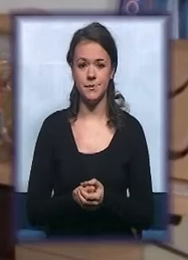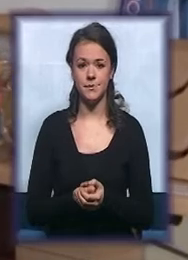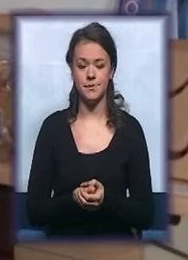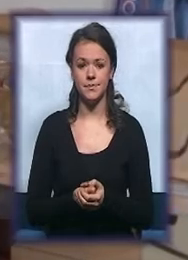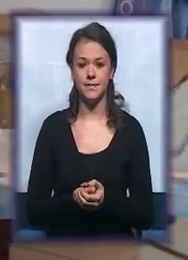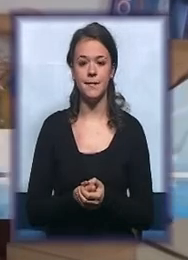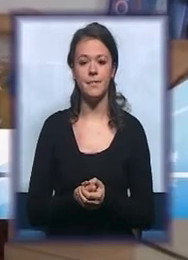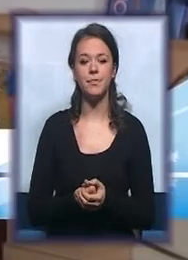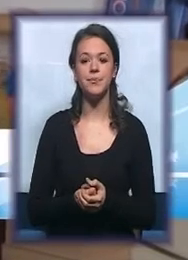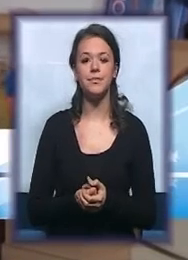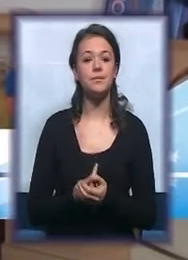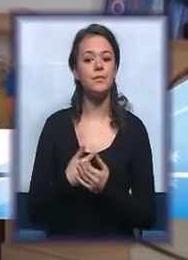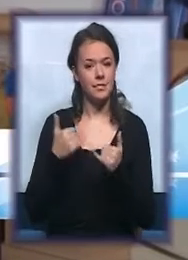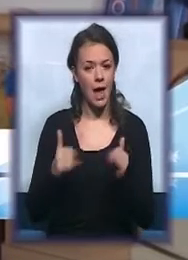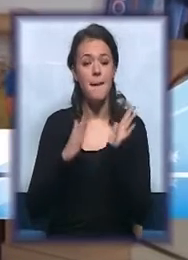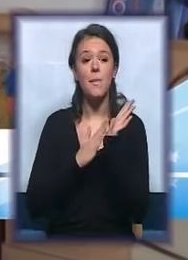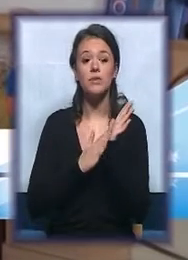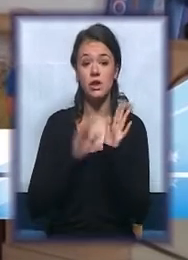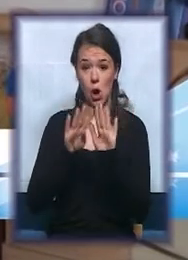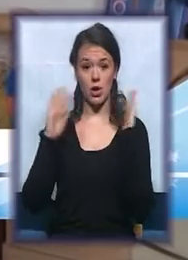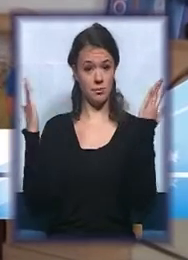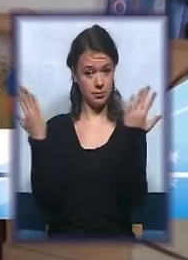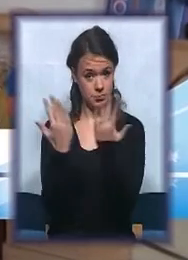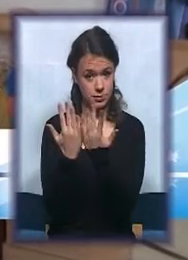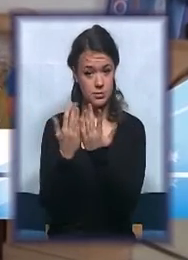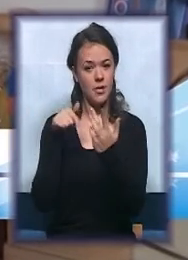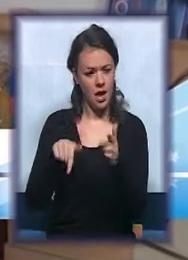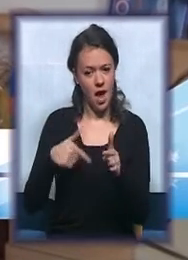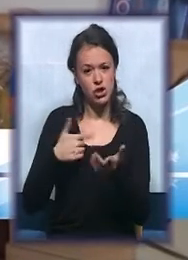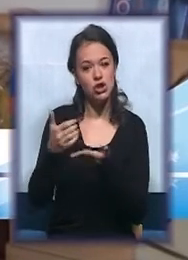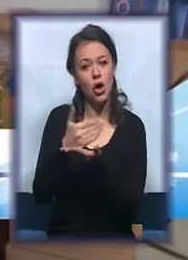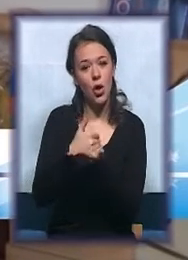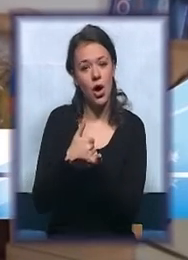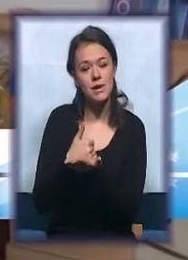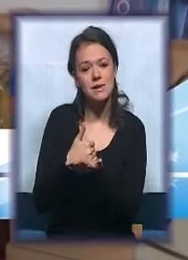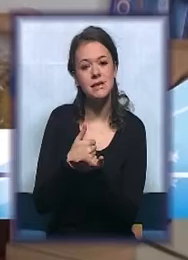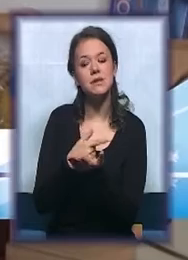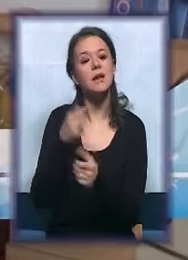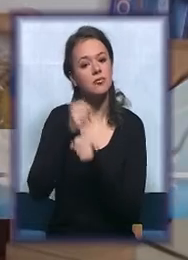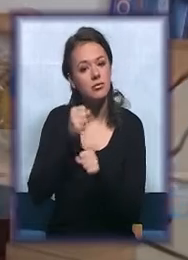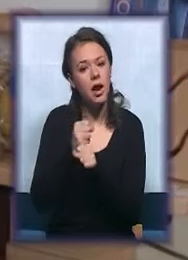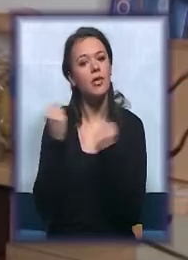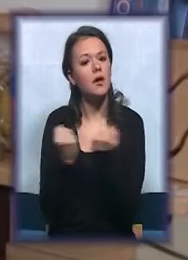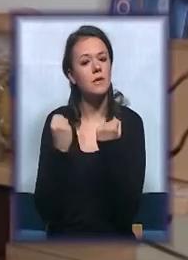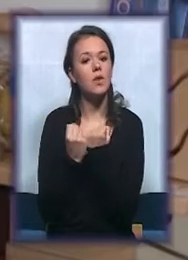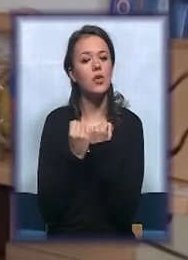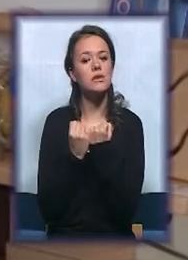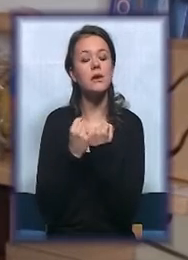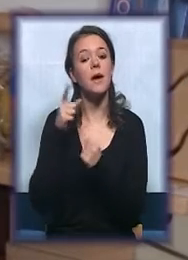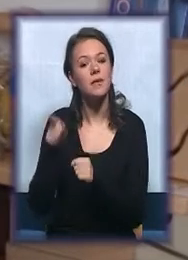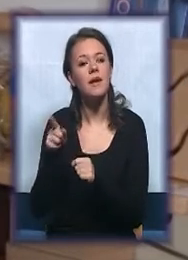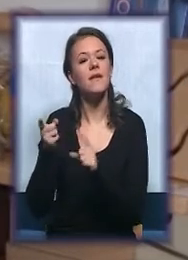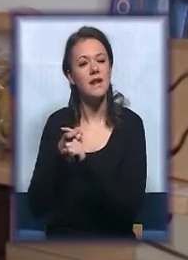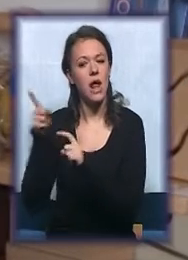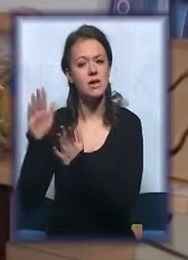Nalazimo se u Montessori ambijentu gde naši korisnici izvršavaju aktivnosti po Montessori